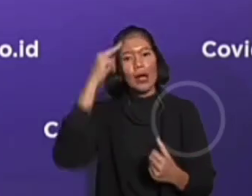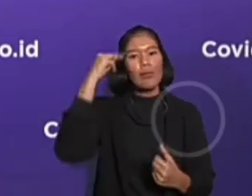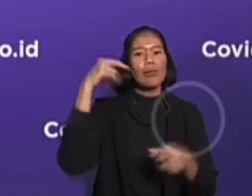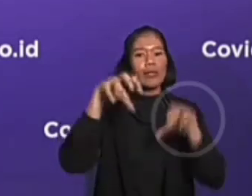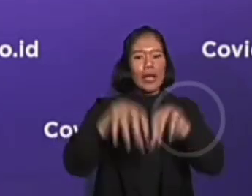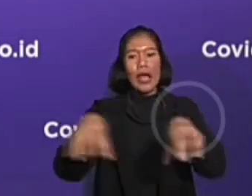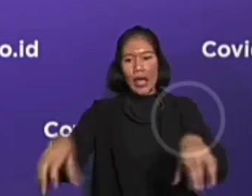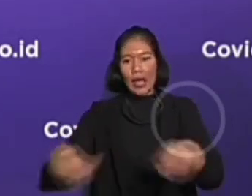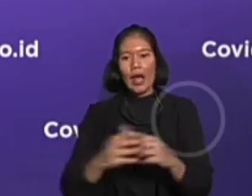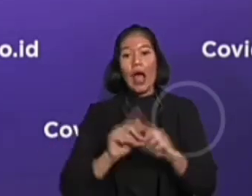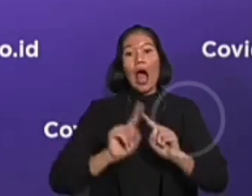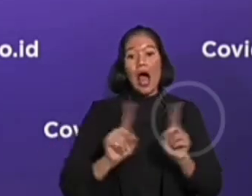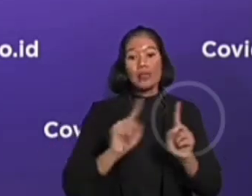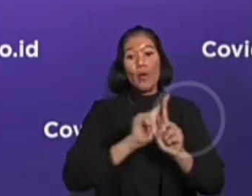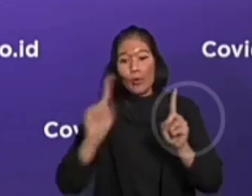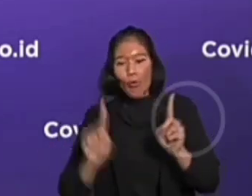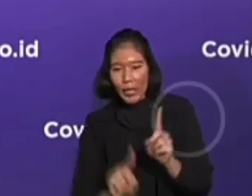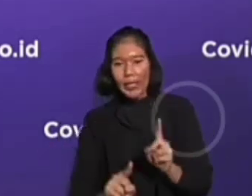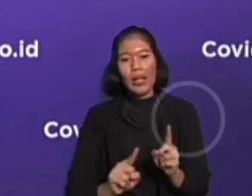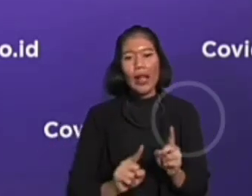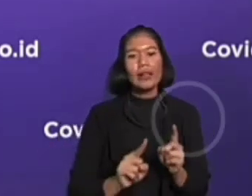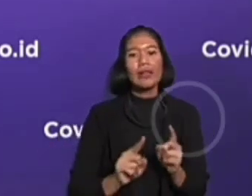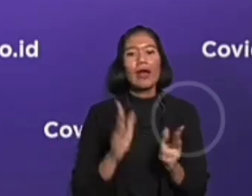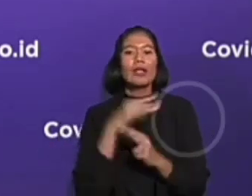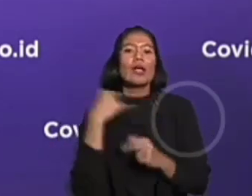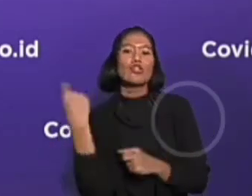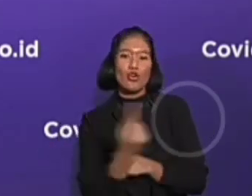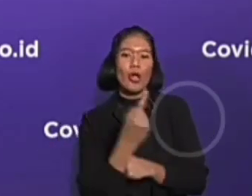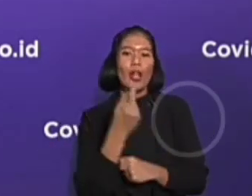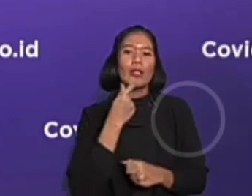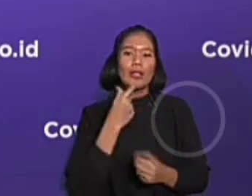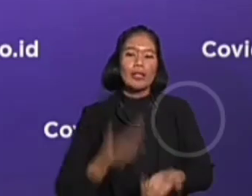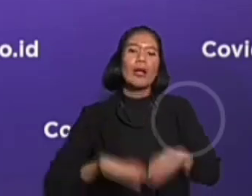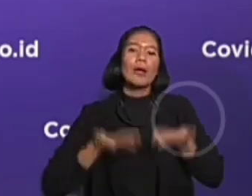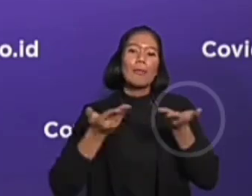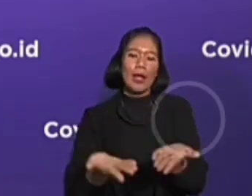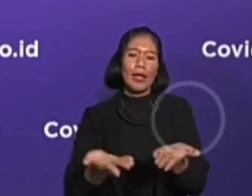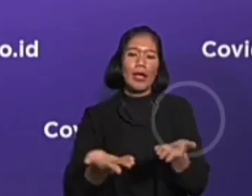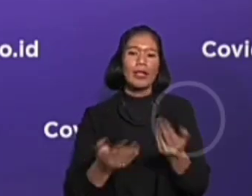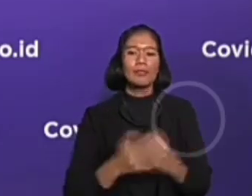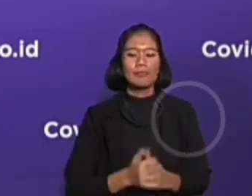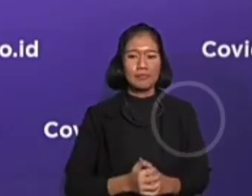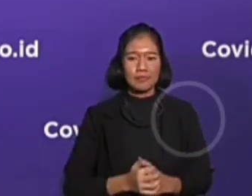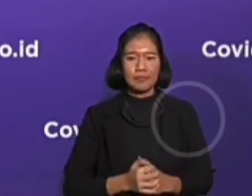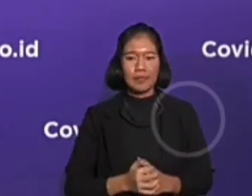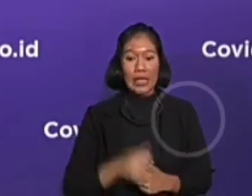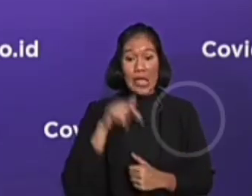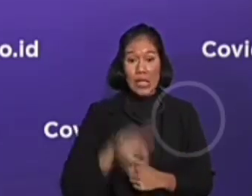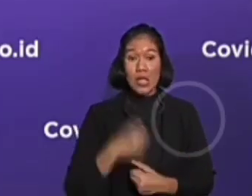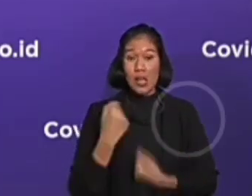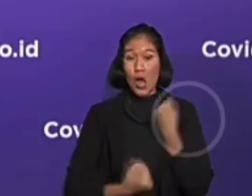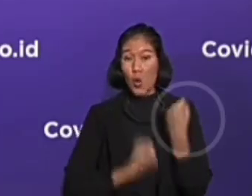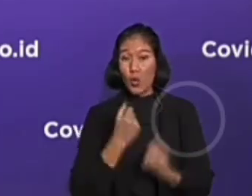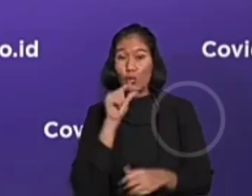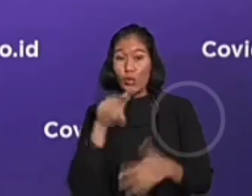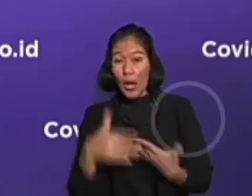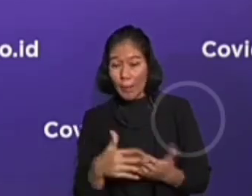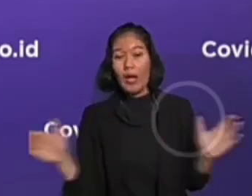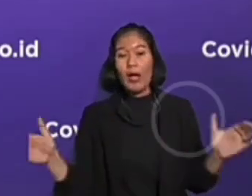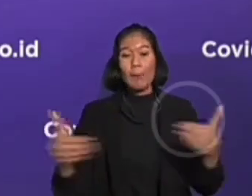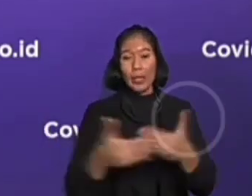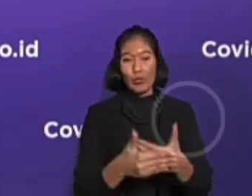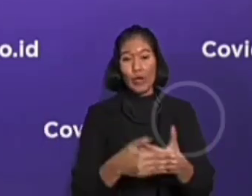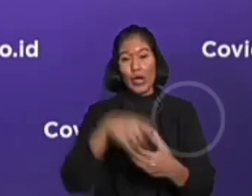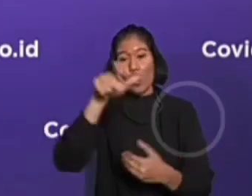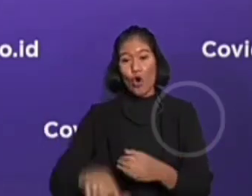Republik Indonesia terkait pelayanan PMI di luar negeri. Hal ini dilakukan memberikan perlindungan pada PMI dalam